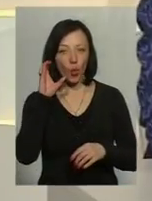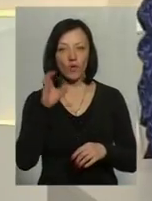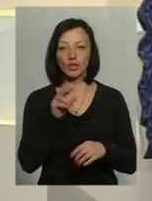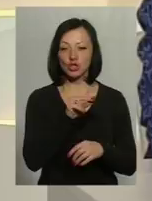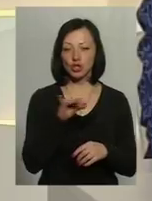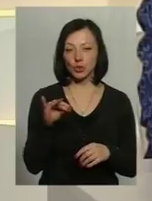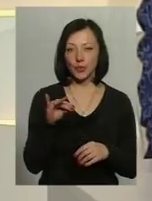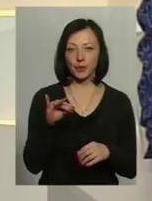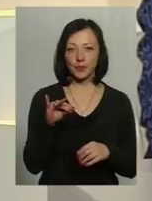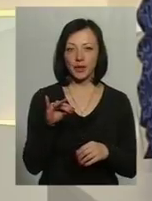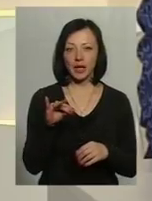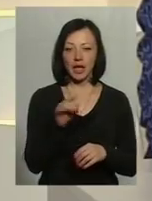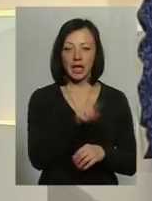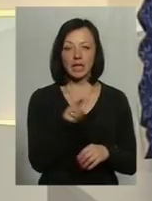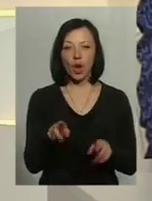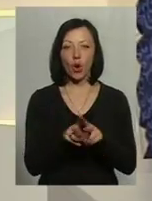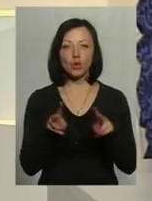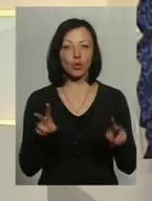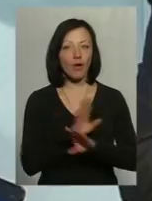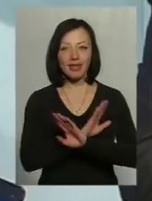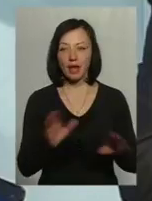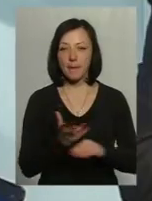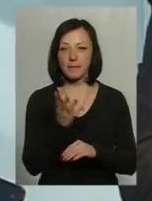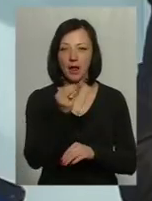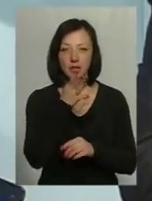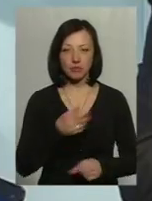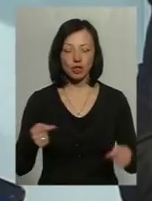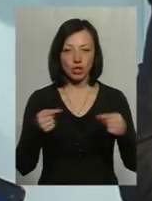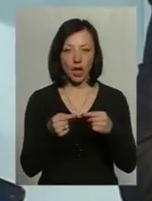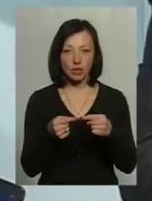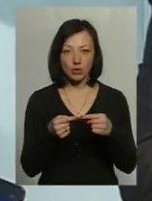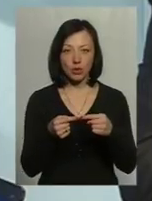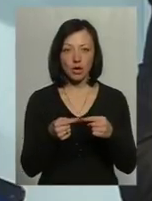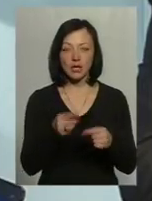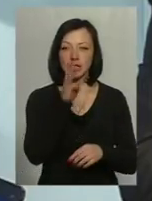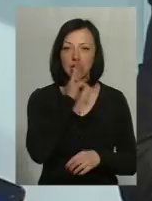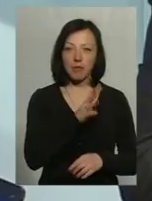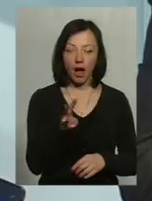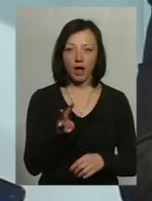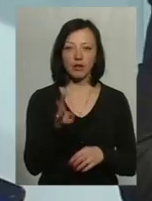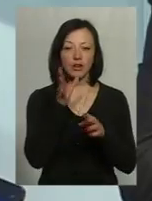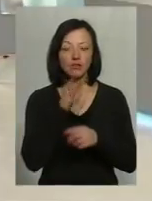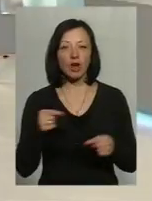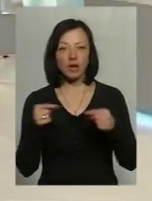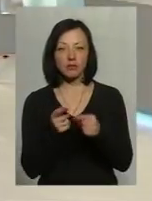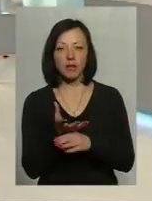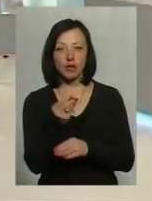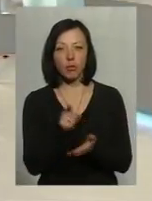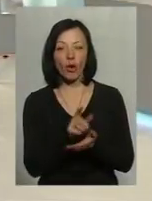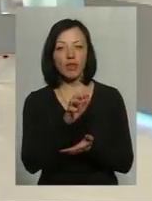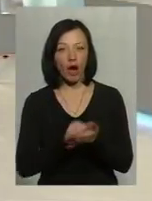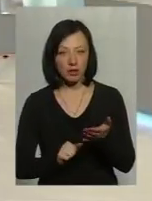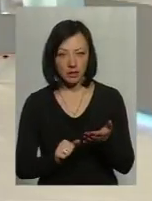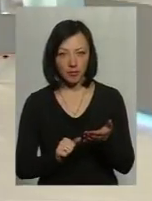чи то тих, хто не платить, вчасно не сплачує зарплату, не вчасно сплачує податки.